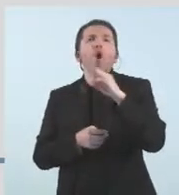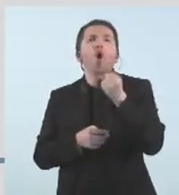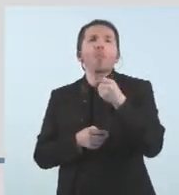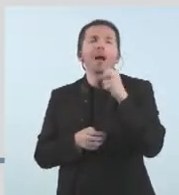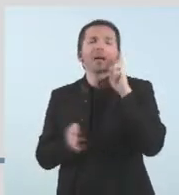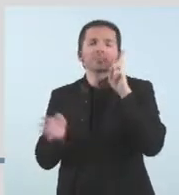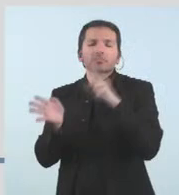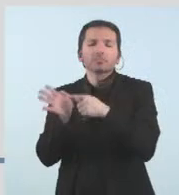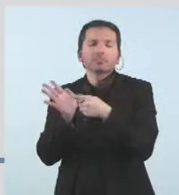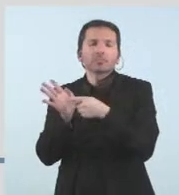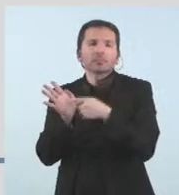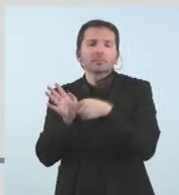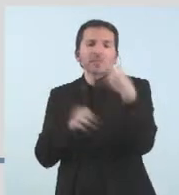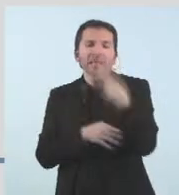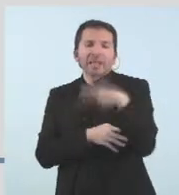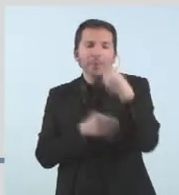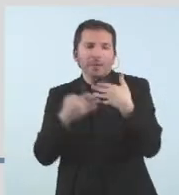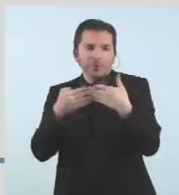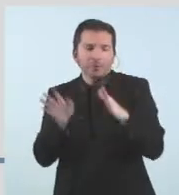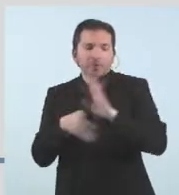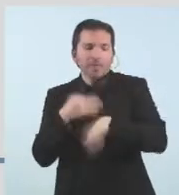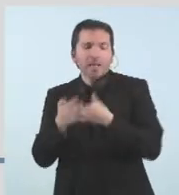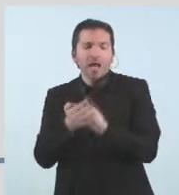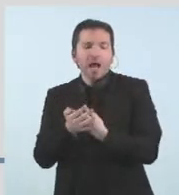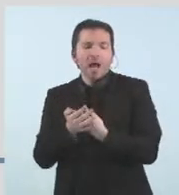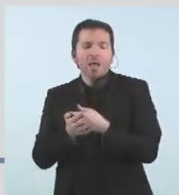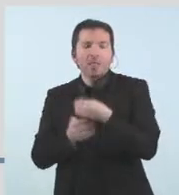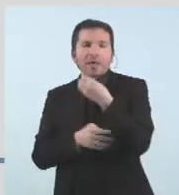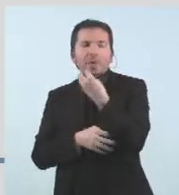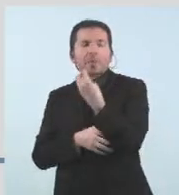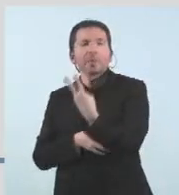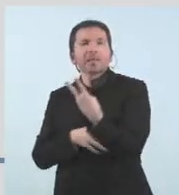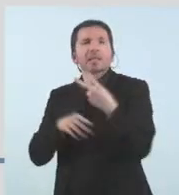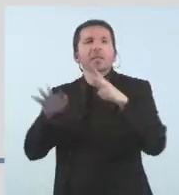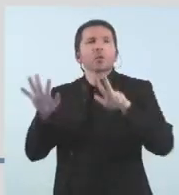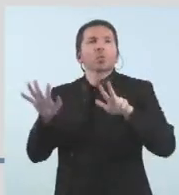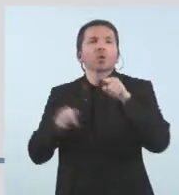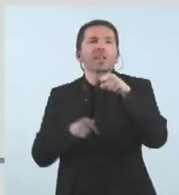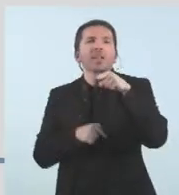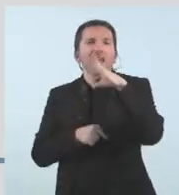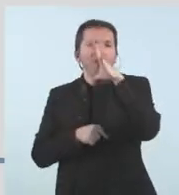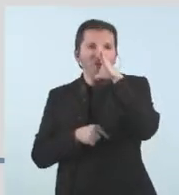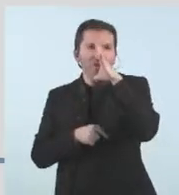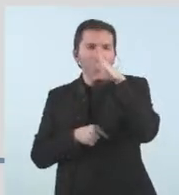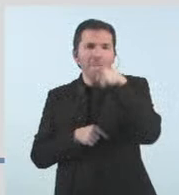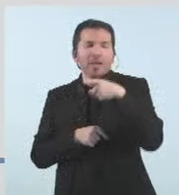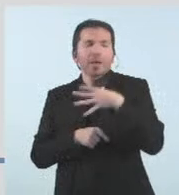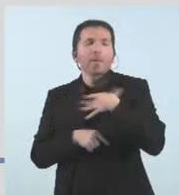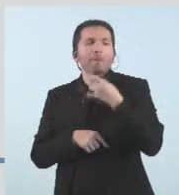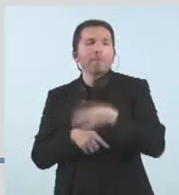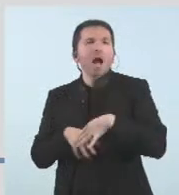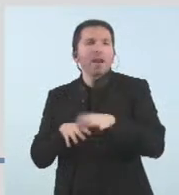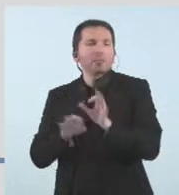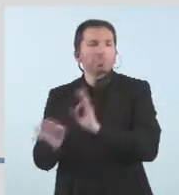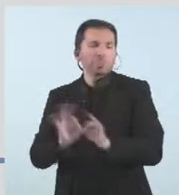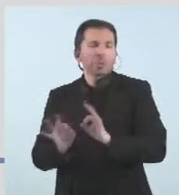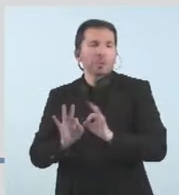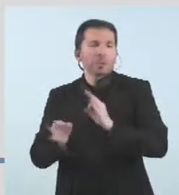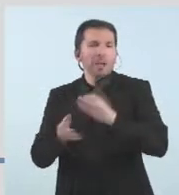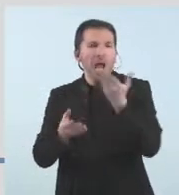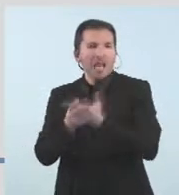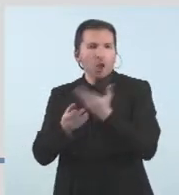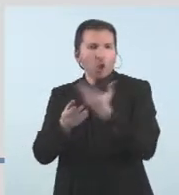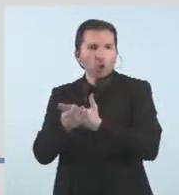disposaran fins al 28 de febrer d'enguany per poder elaborar i preparar el dossier i en guany introduïm com a